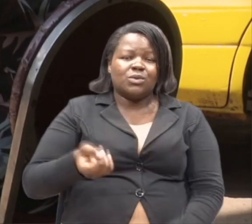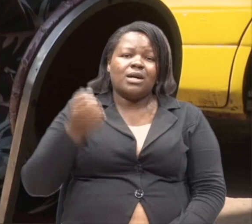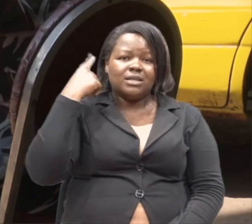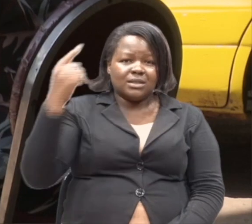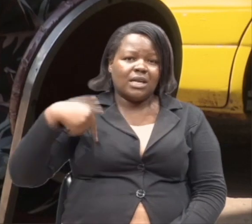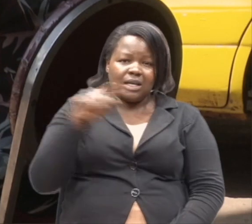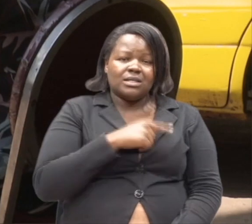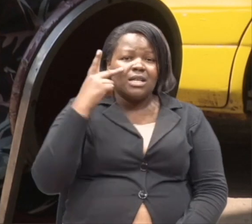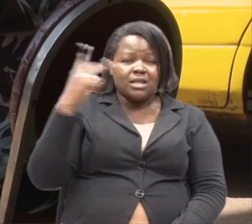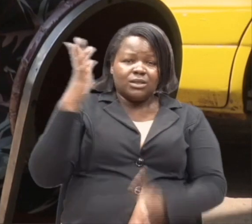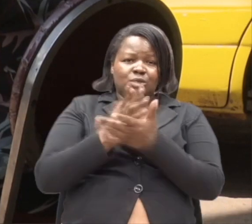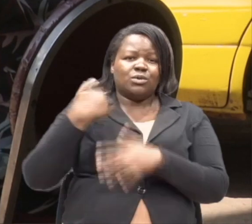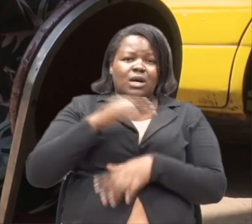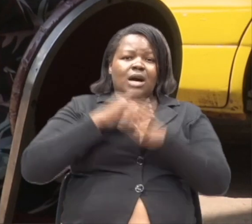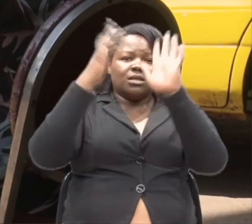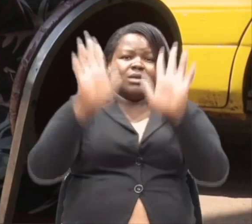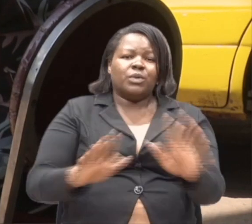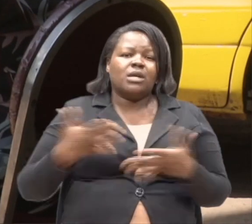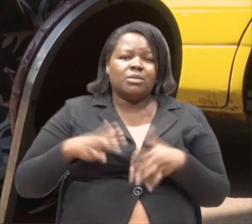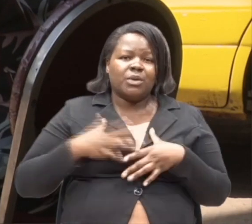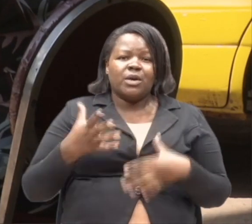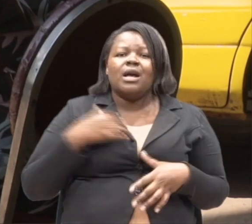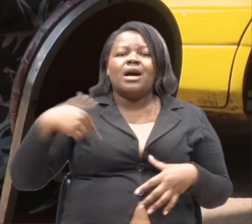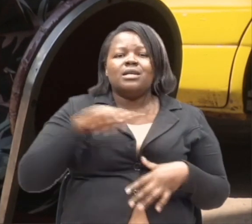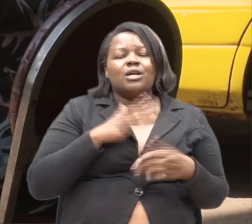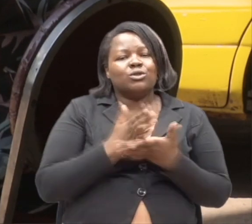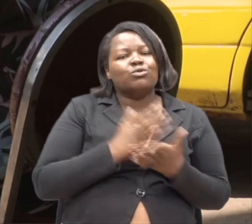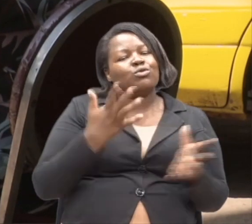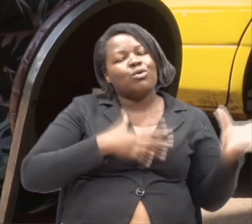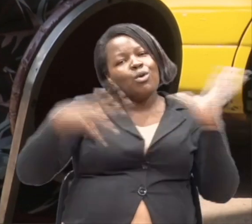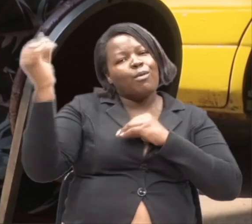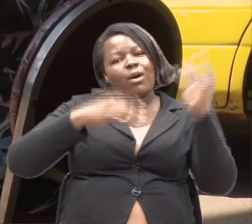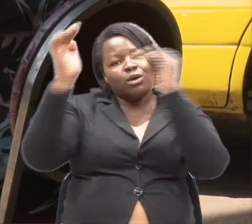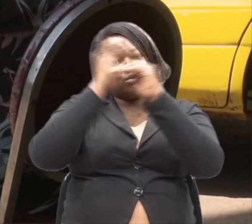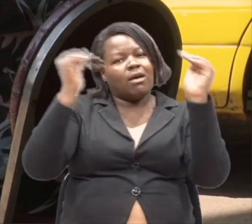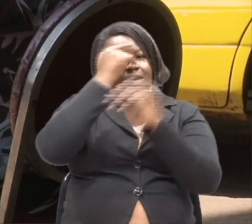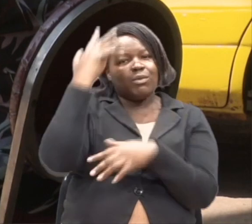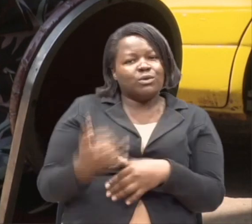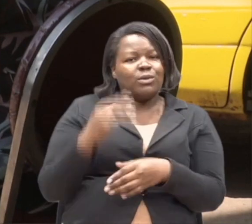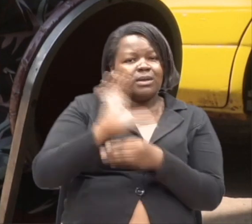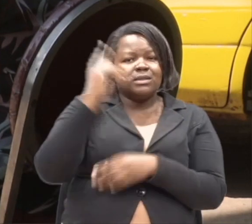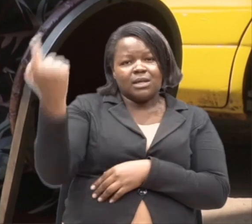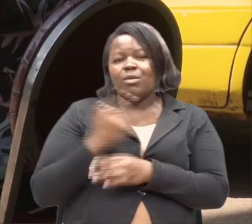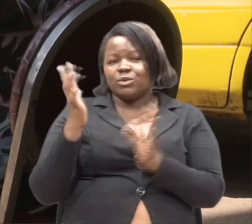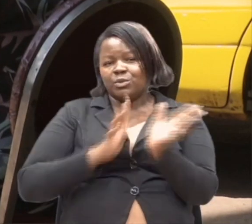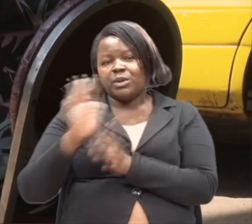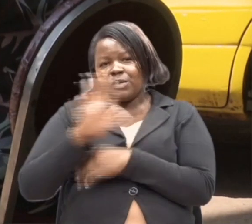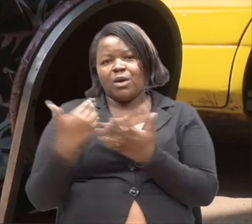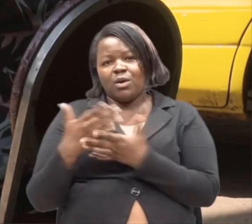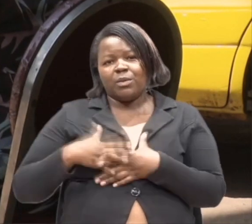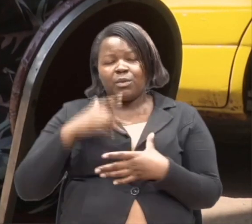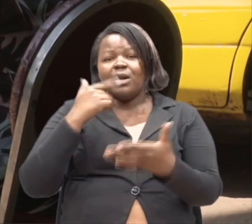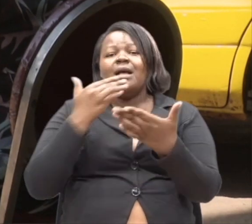kutujua sisi ni watu wamaana pia. Na, sisi ni kadi detupia wa mbinguni. Wahabu kanisa linakujanga kuanda hakinla moja. Waivyo na shukuru